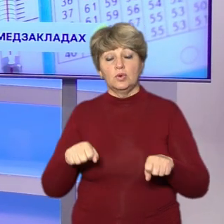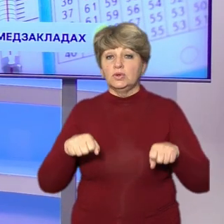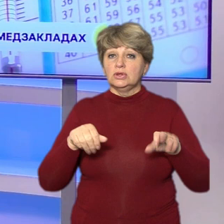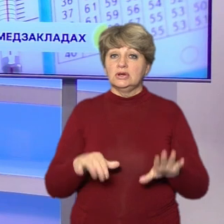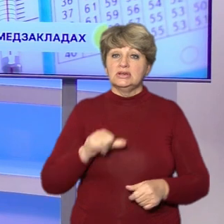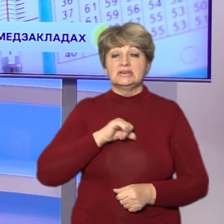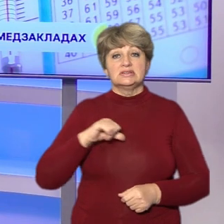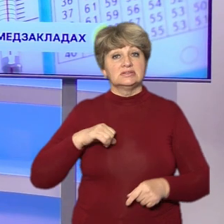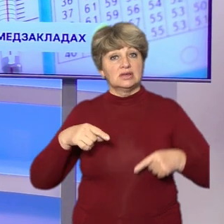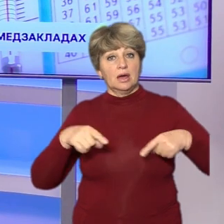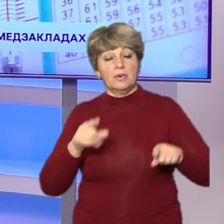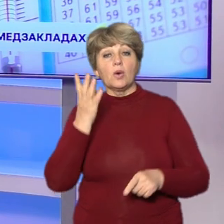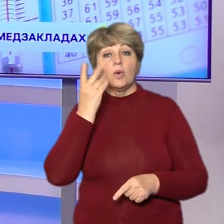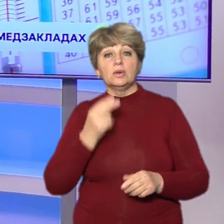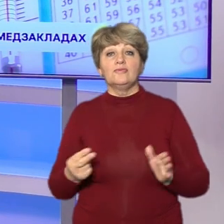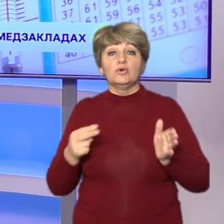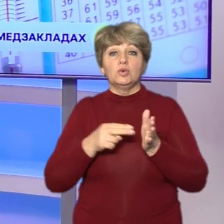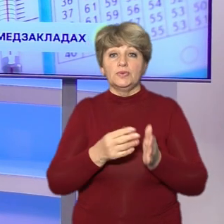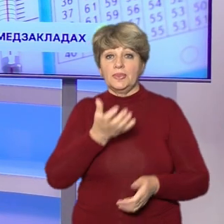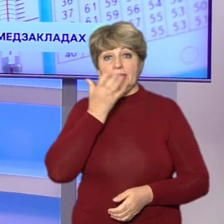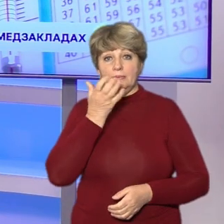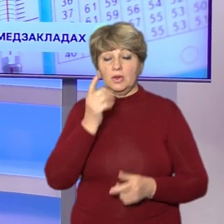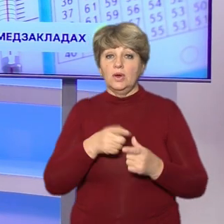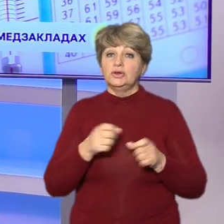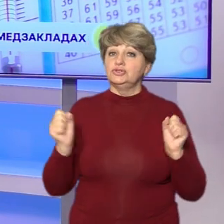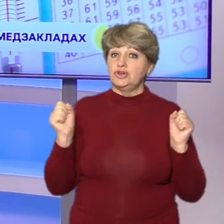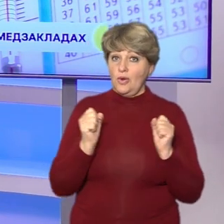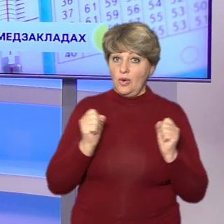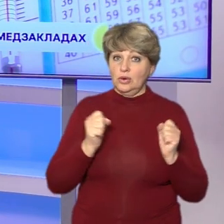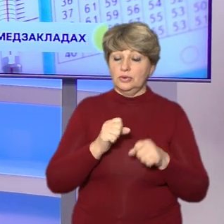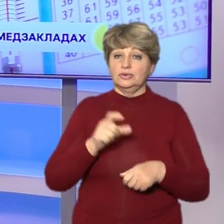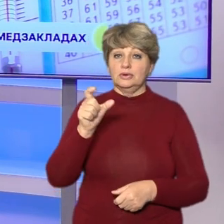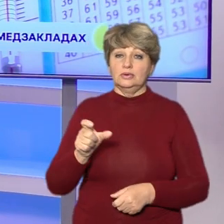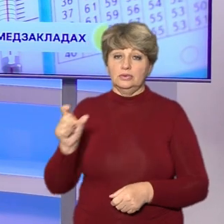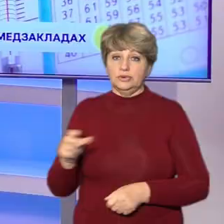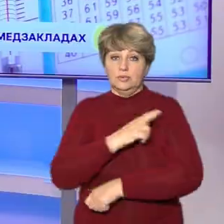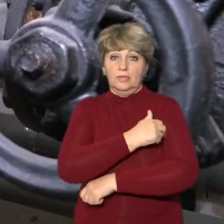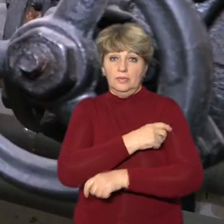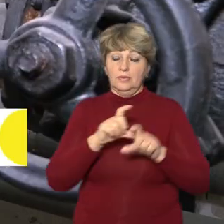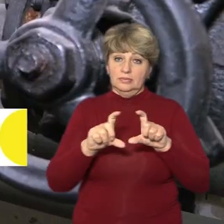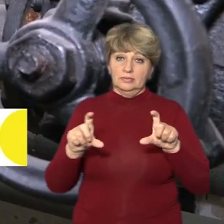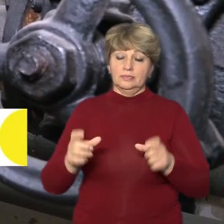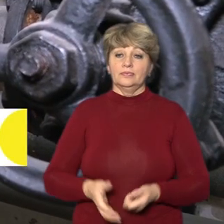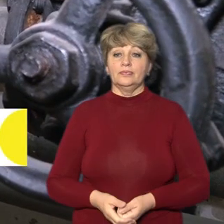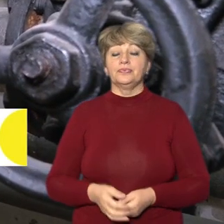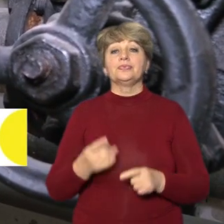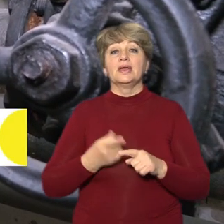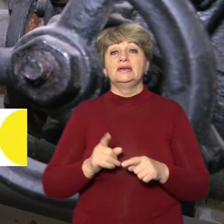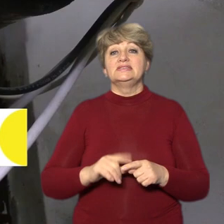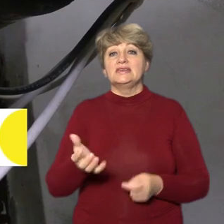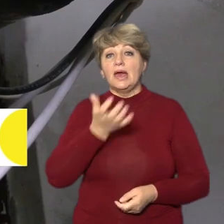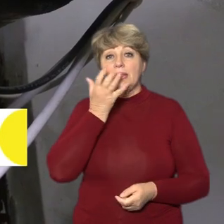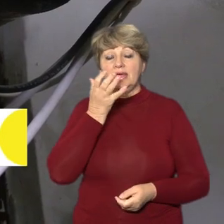вмикати у приміщеннях тепло. Чи холодно пацієнтам у лікарнях, дізнавалася наша Тетяна Зозуля. Це теплопункт